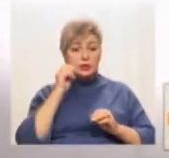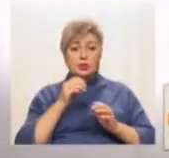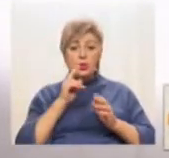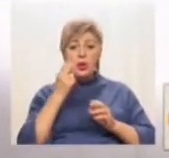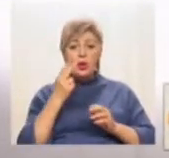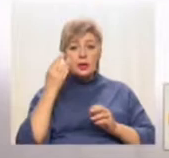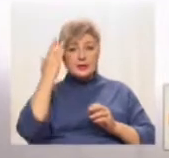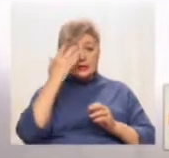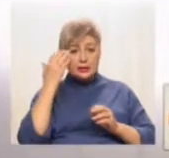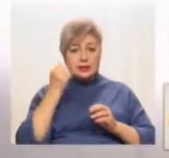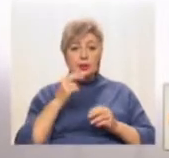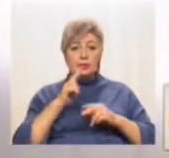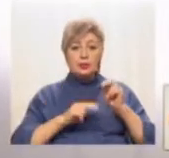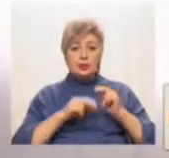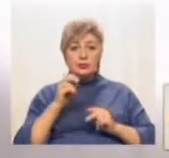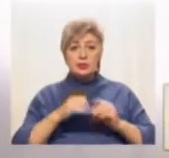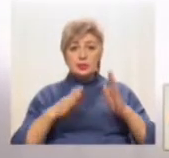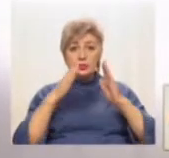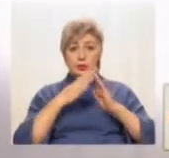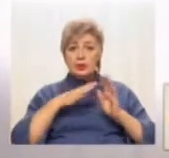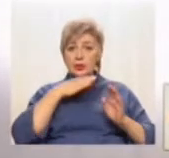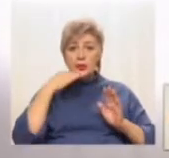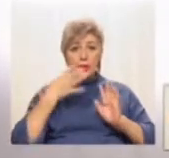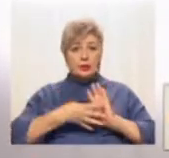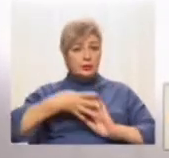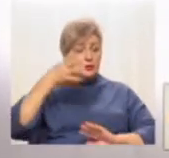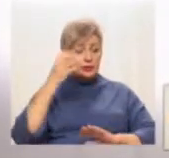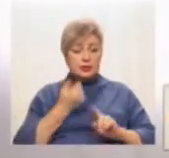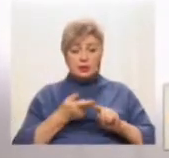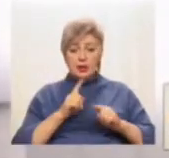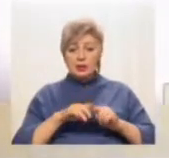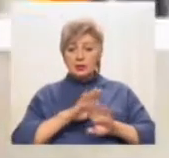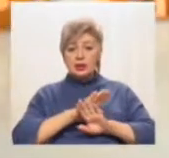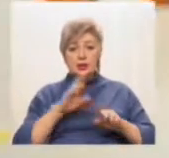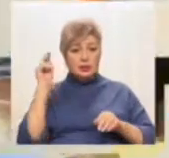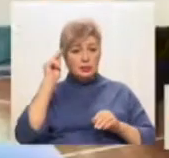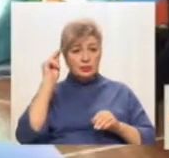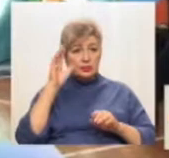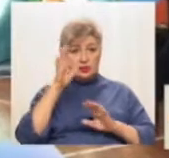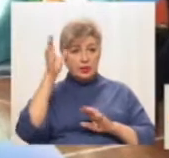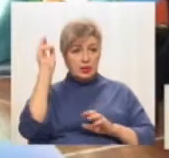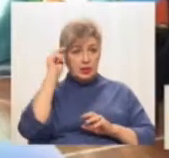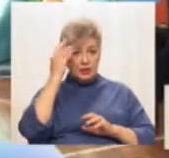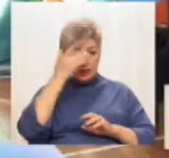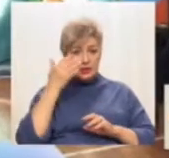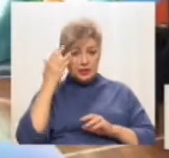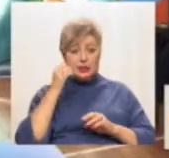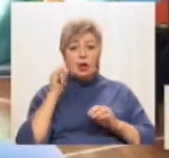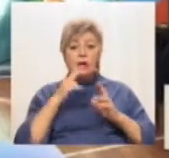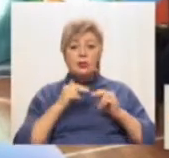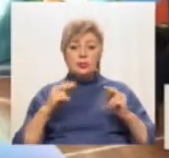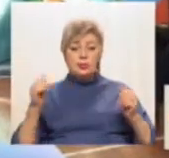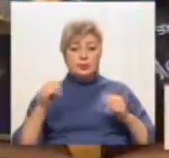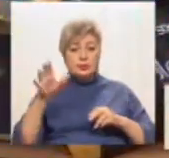будівництво будинку багатоквартирного – це, звичайно, не є освітні цілі. У Дніпровській академії